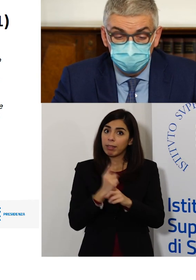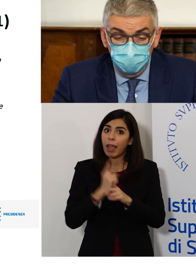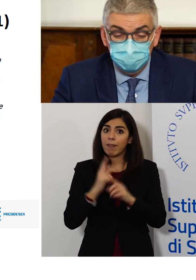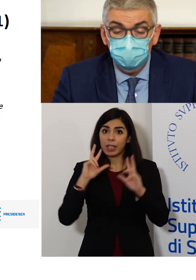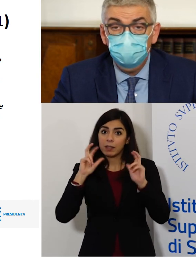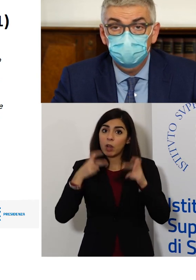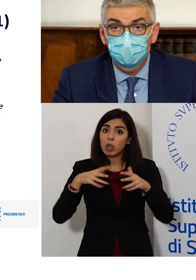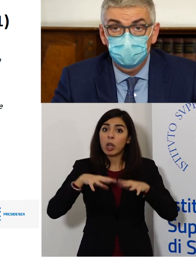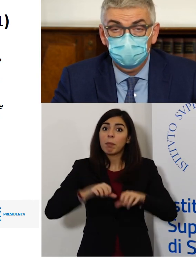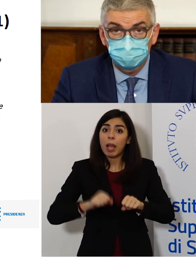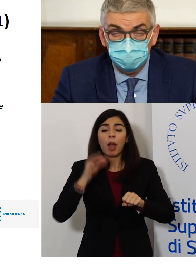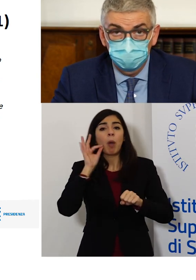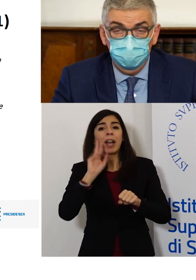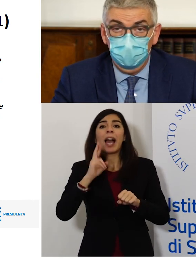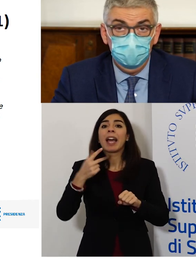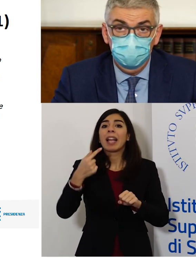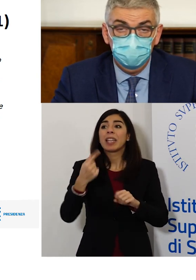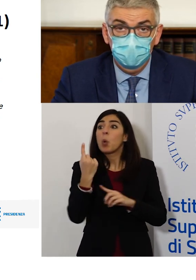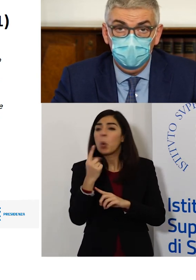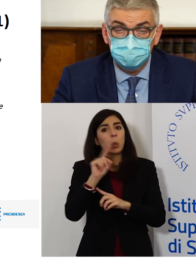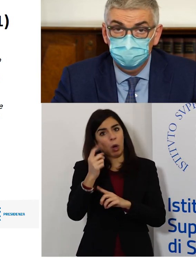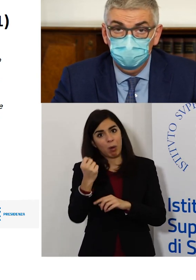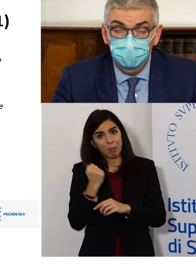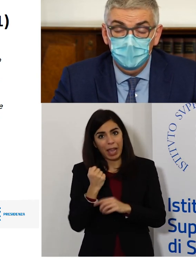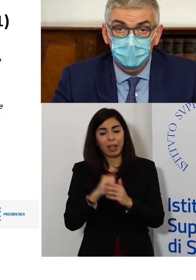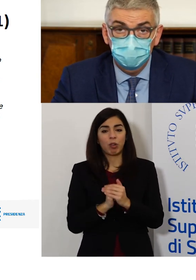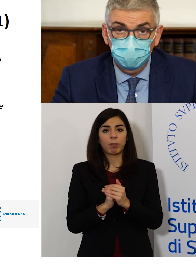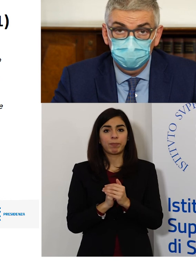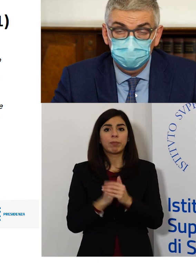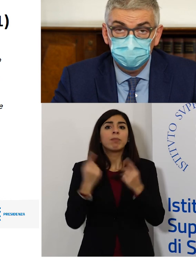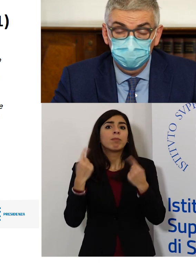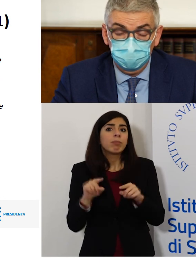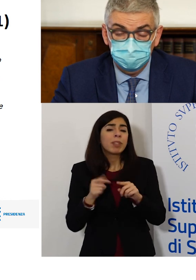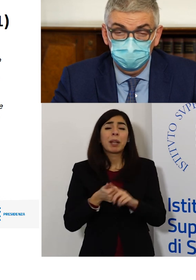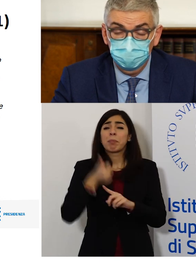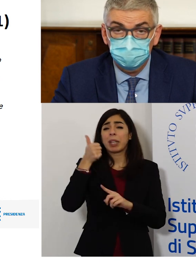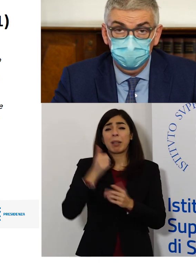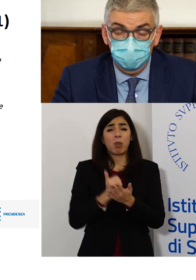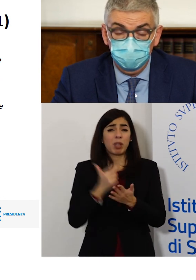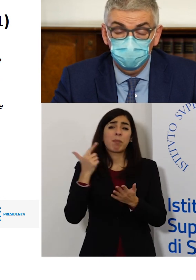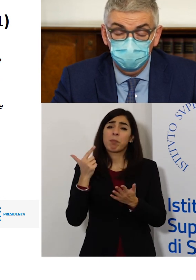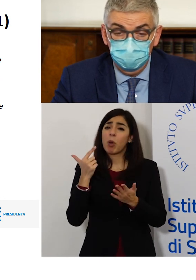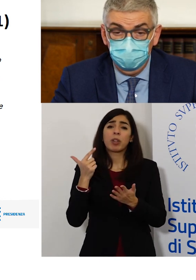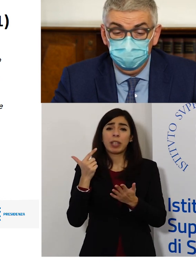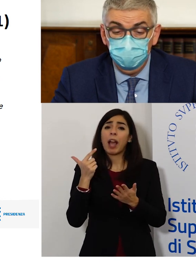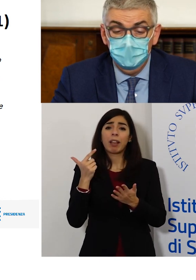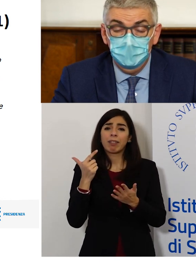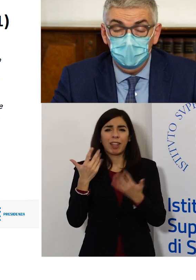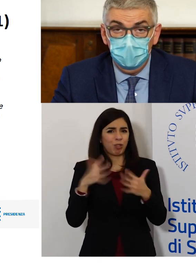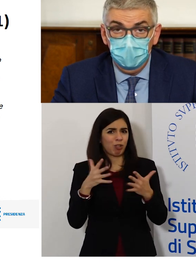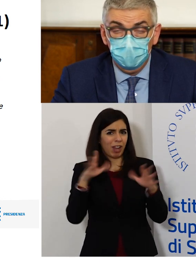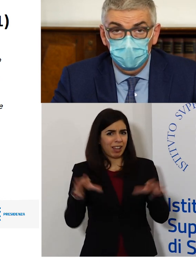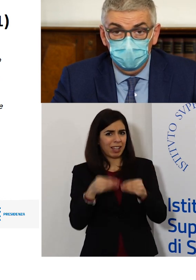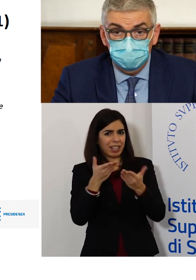Su questa base che cosa si può fare? La prima azione importantissima che è già in corso ma che va completata